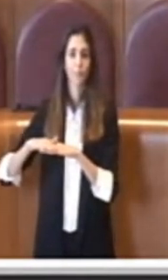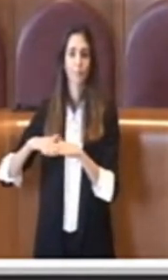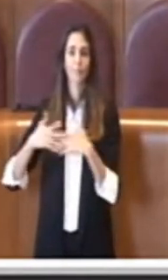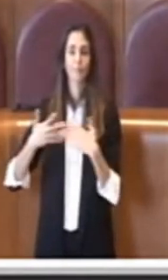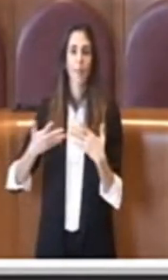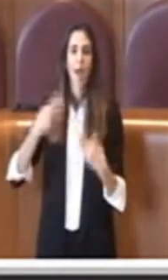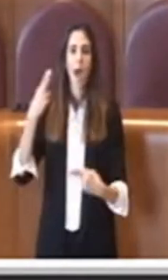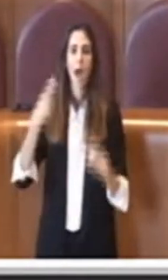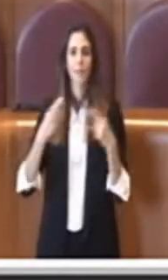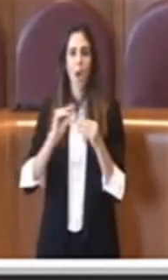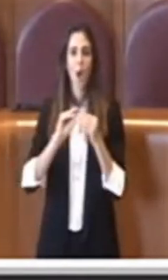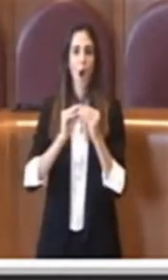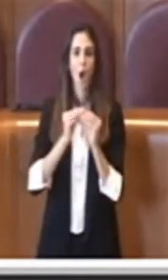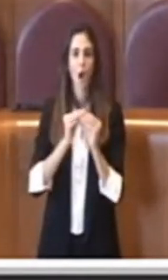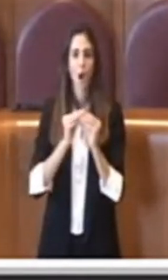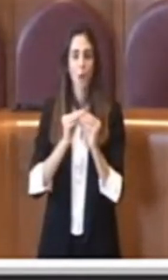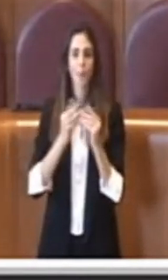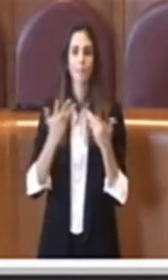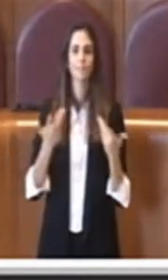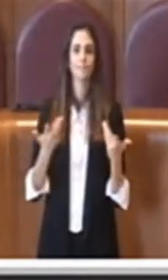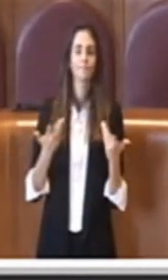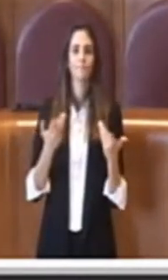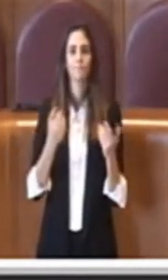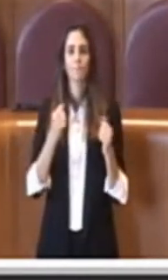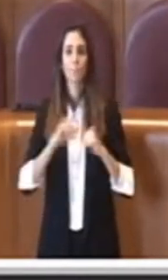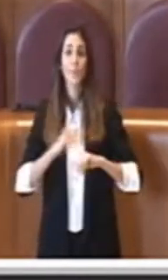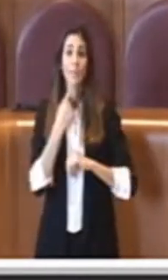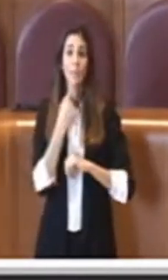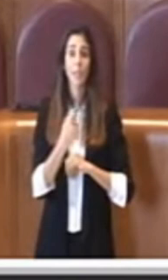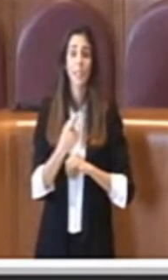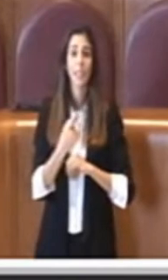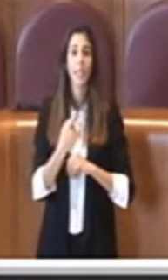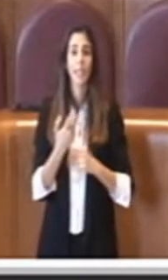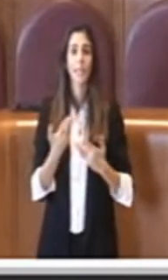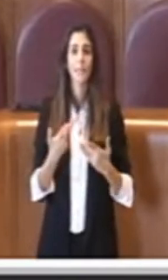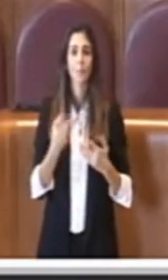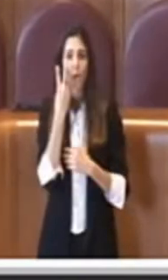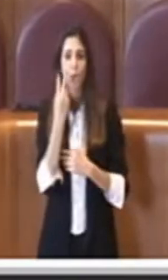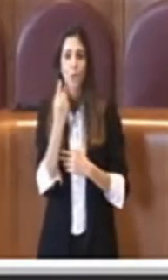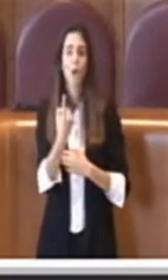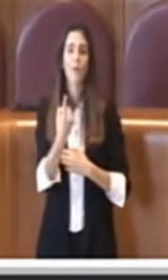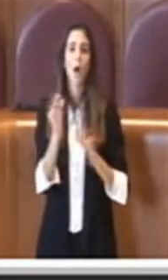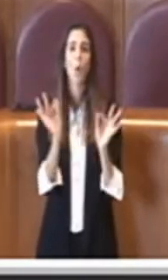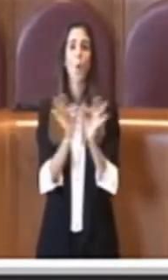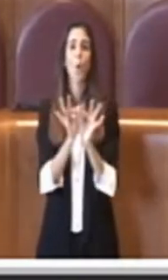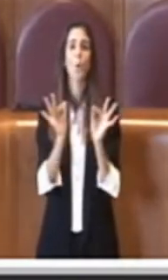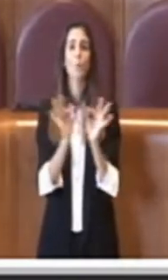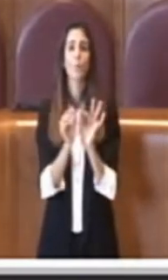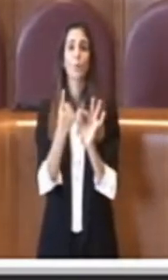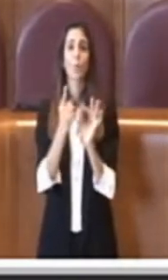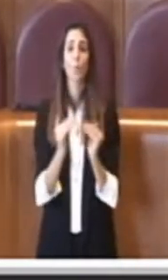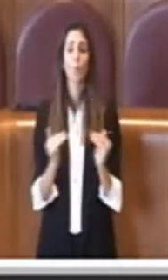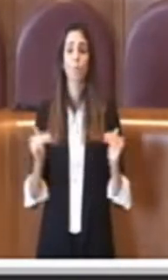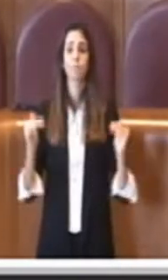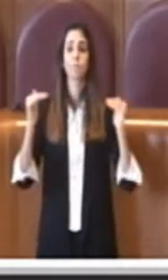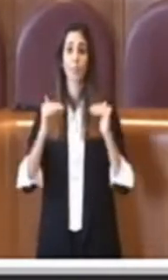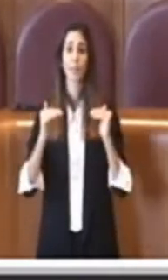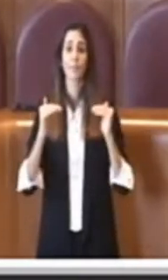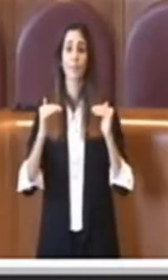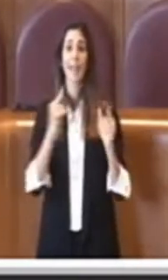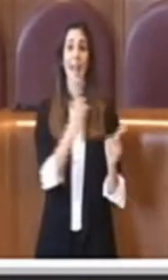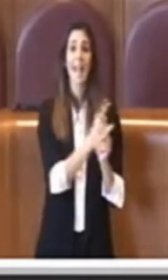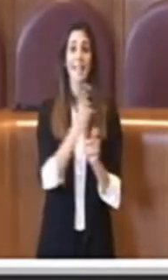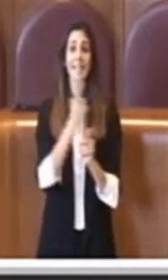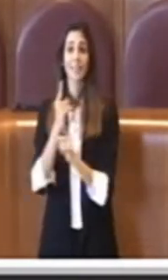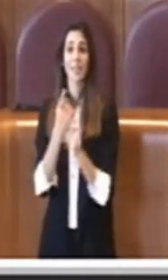trovando un compromesso, un equilibrio tra le due esigenze e